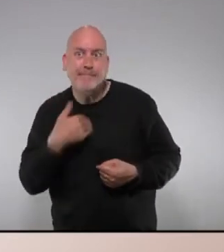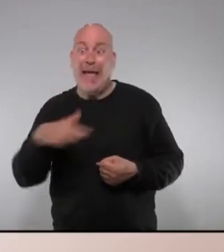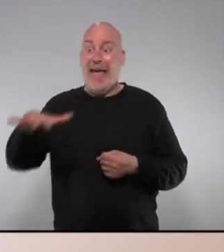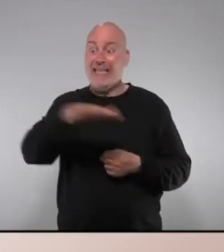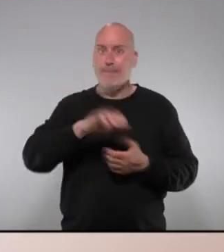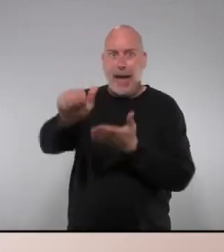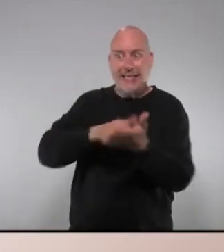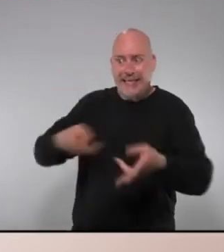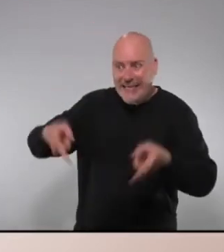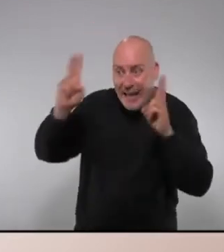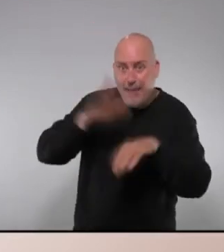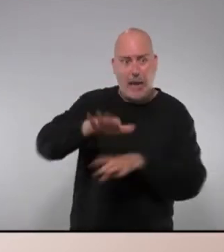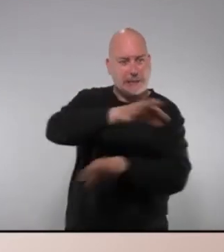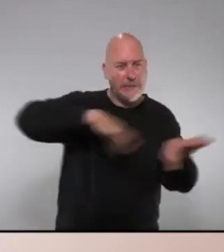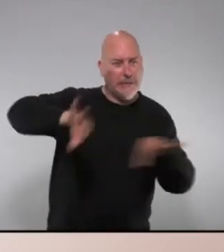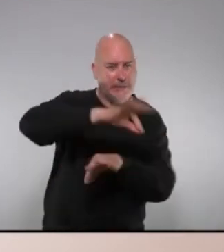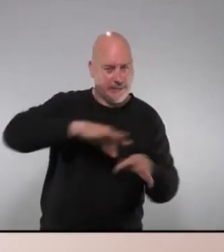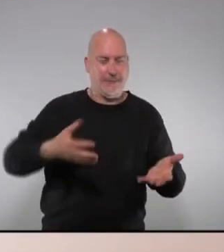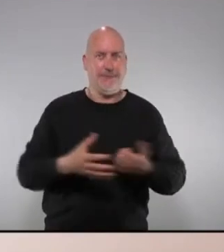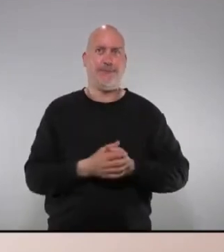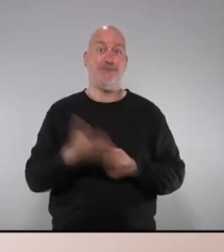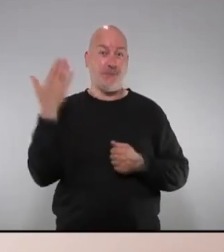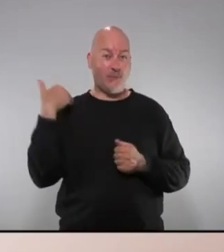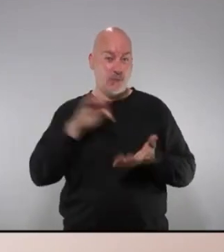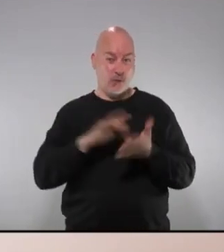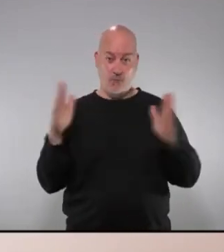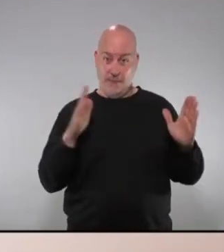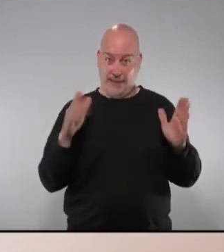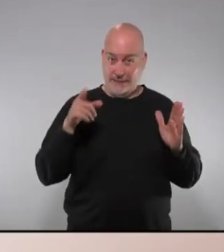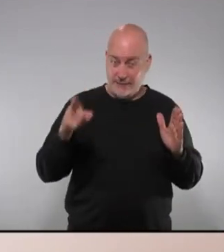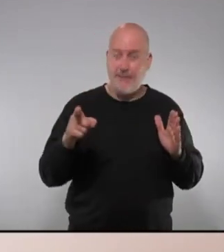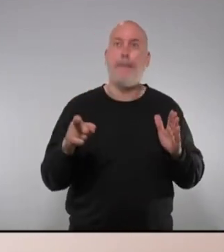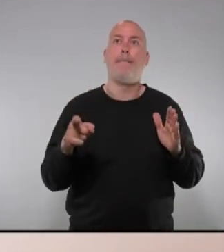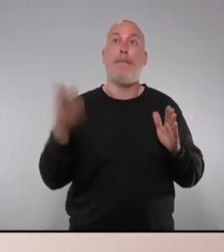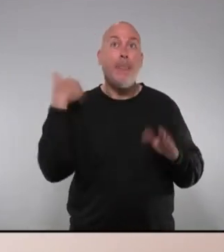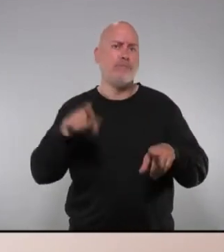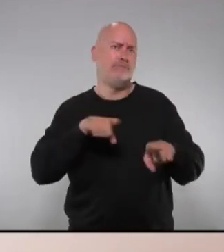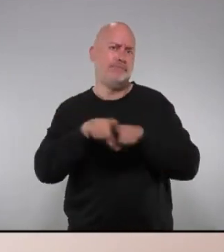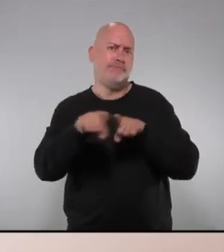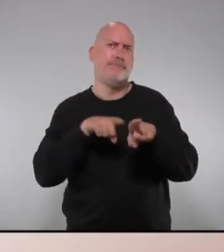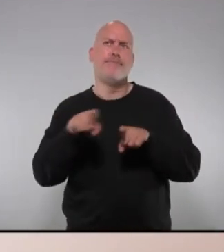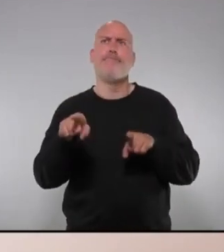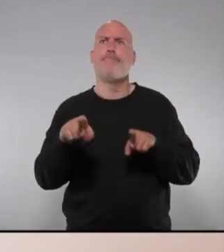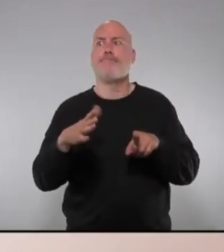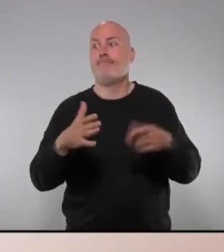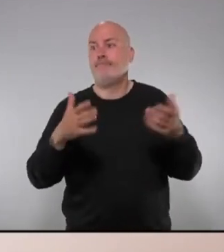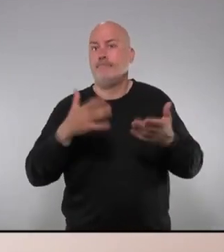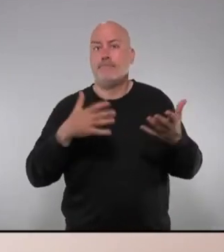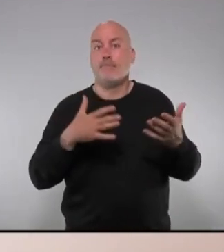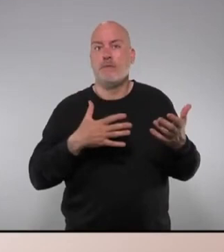poder alliberar espais els recordo només que en aquests moments o en aquells moments criticàvem possibles possibles